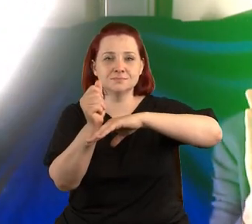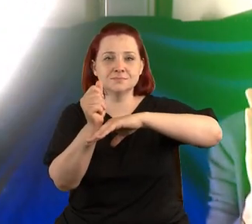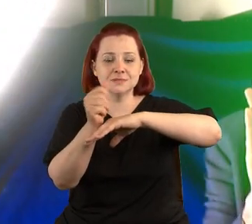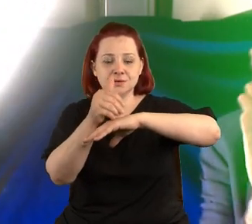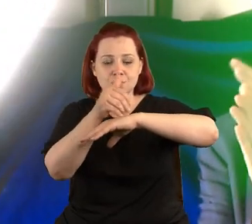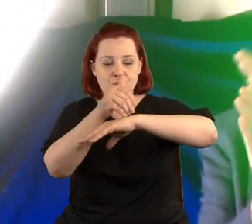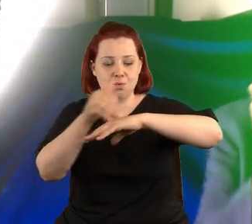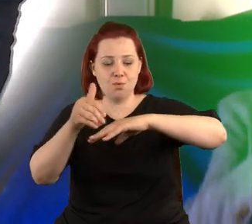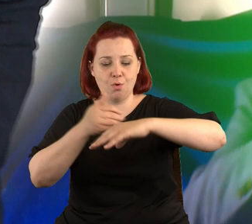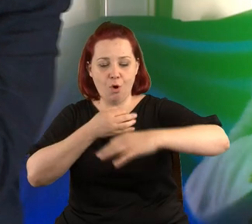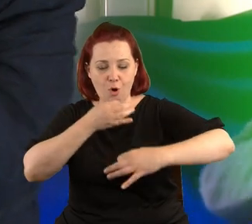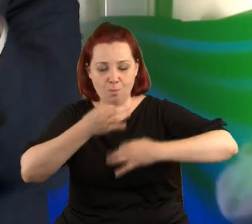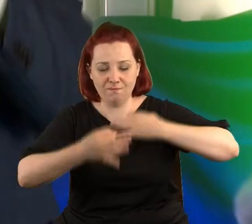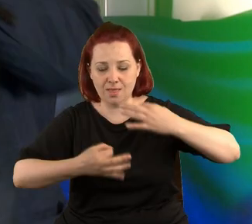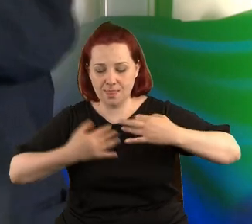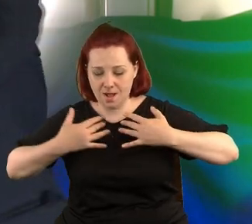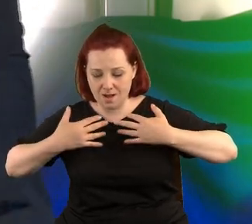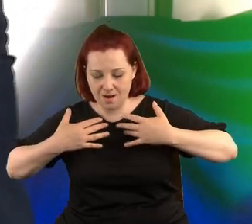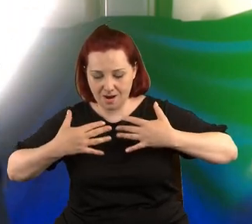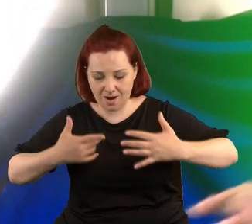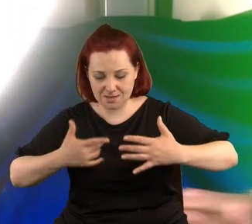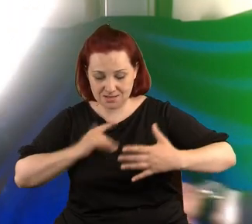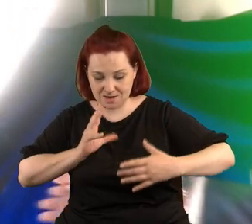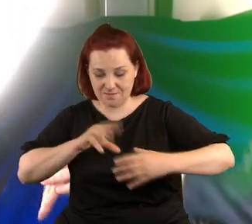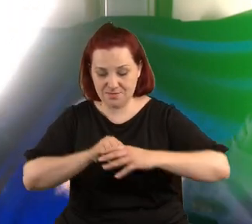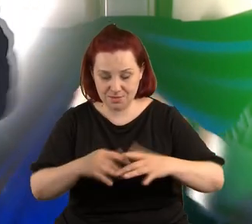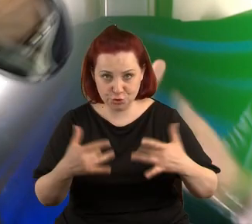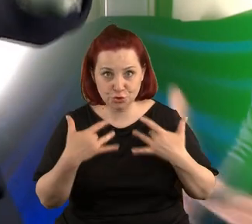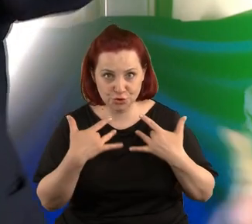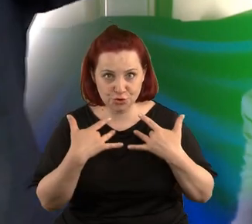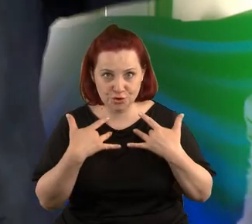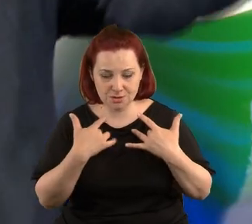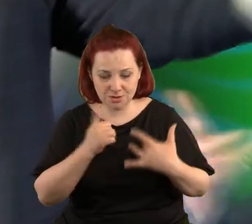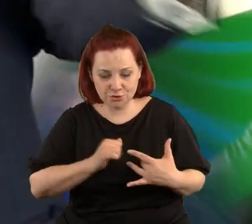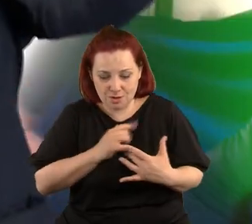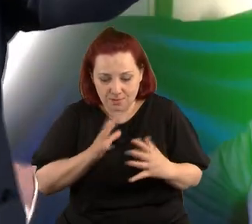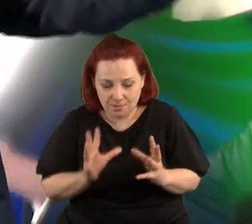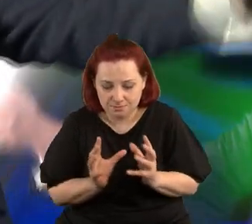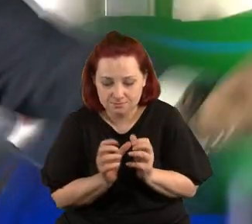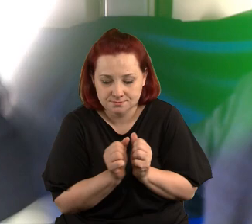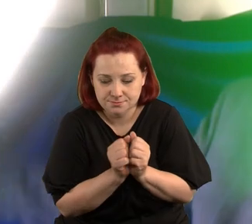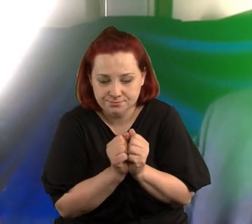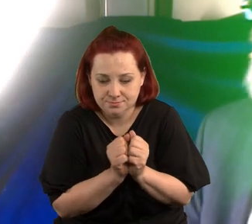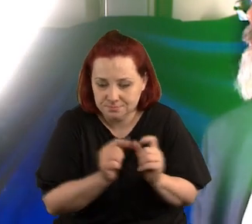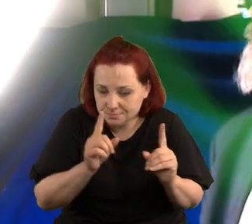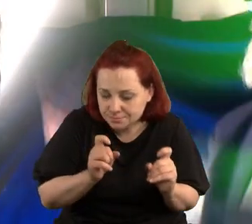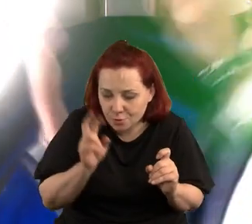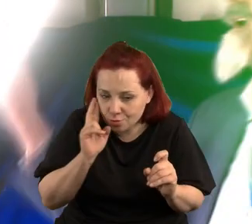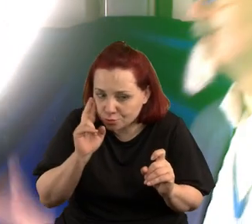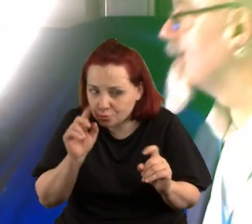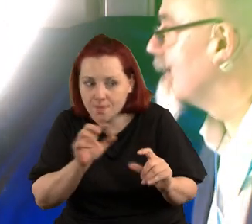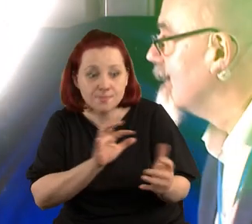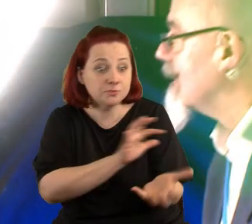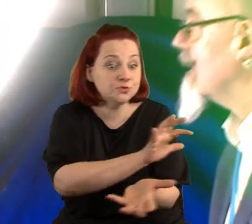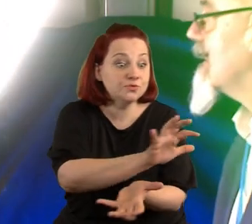ta opowieść, w której żyjemy i znajdujemy siebie i zaczynamy rozumieć świat,